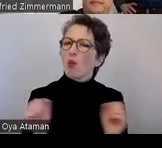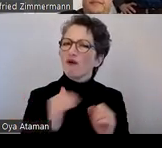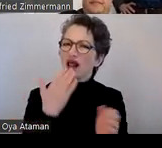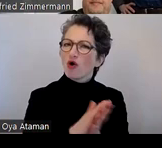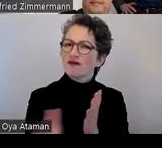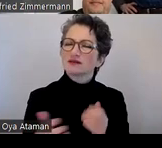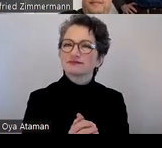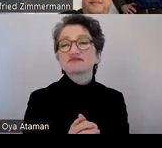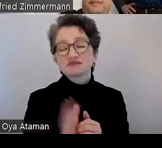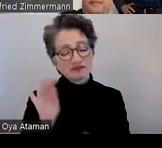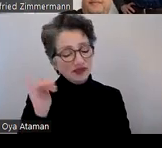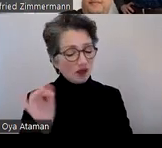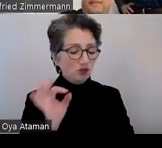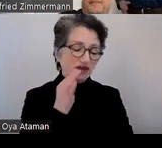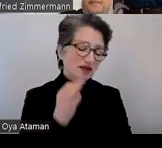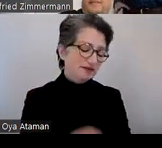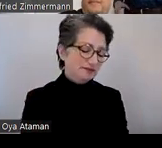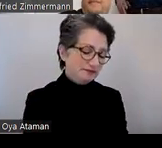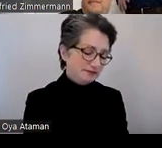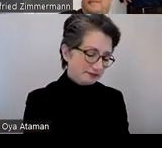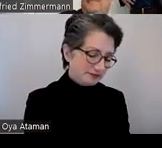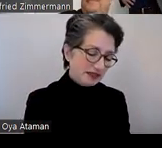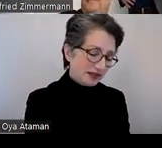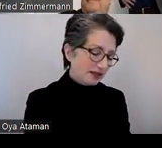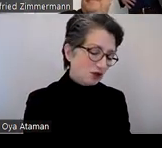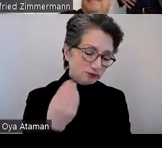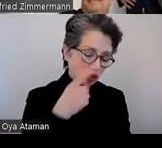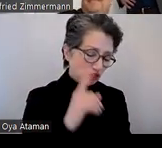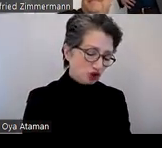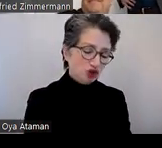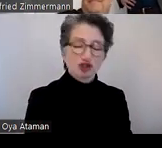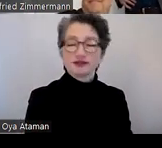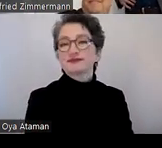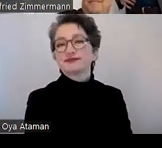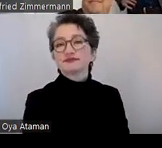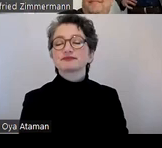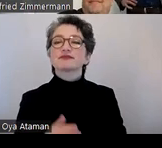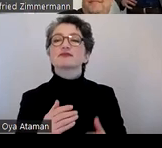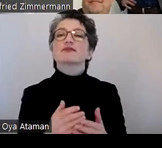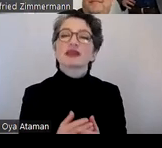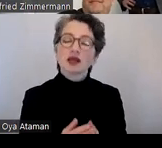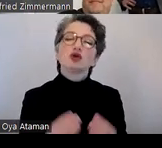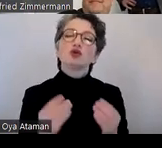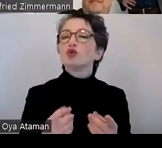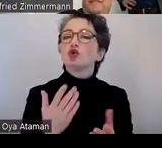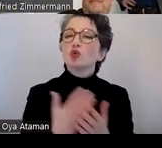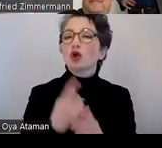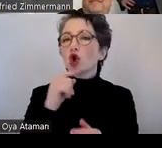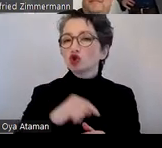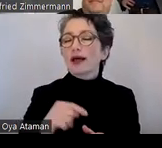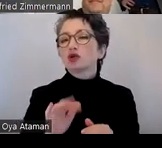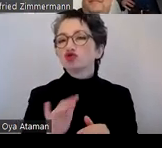eine sehr gute Frage da sind wir es wird typisch deutsch also nur in also in Deutschland gibt es eben